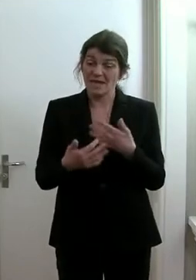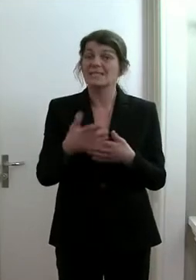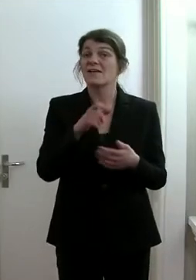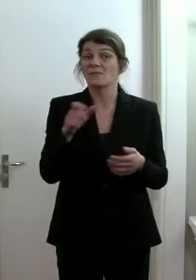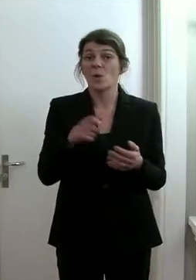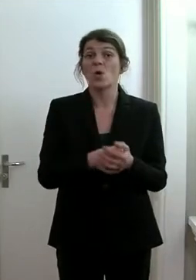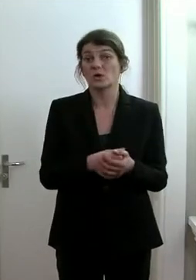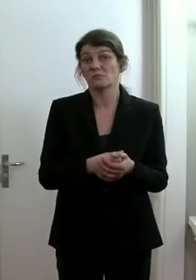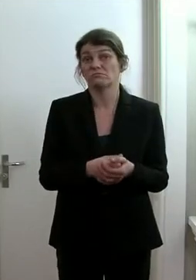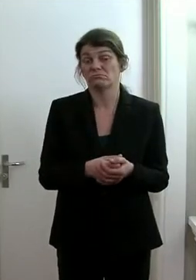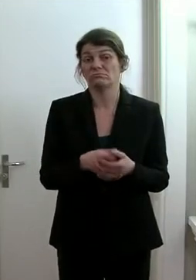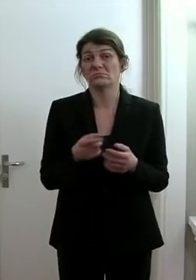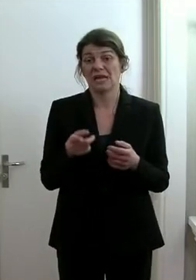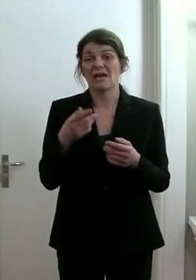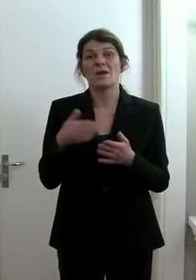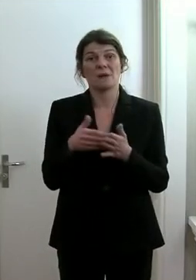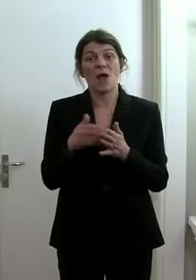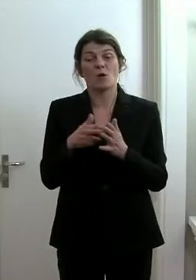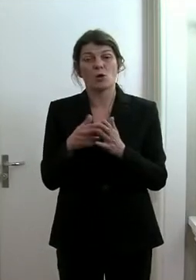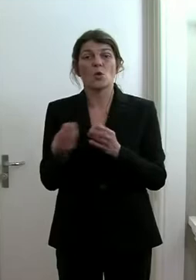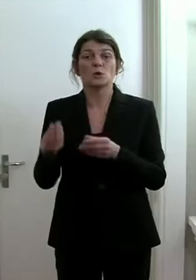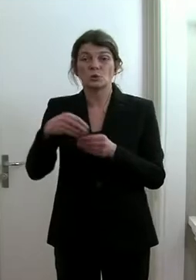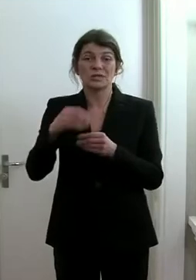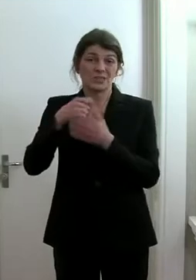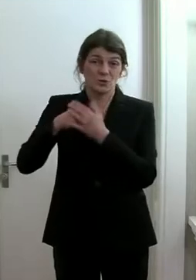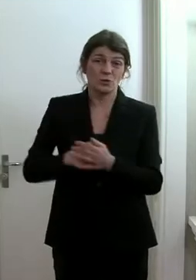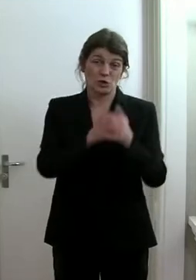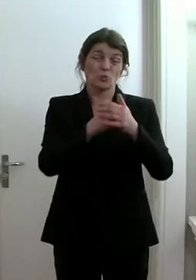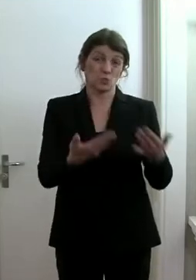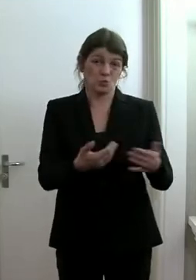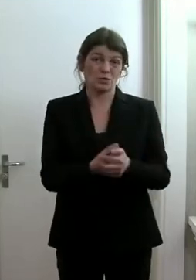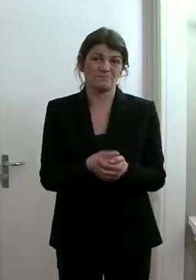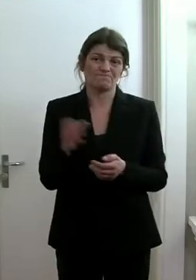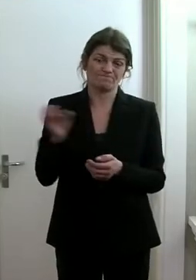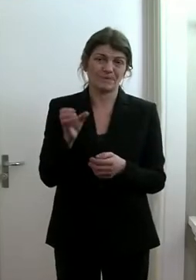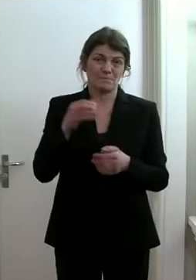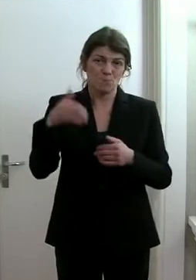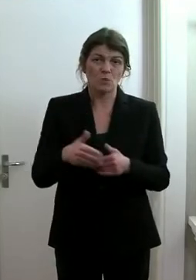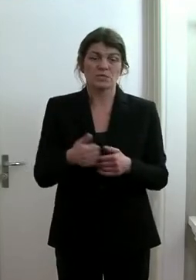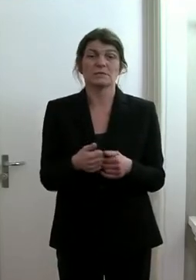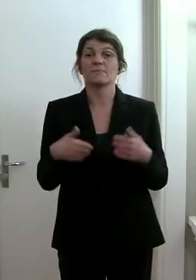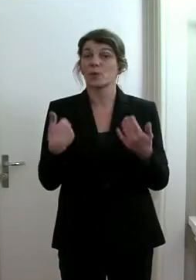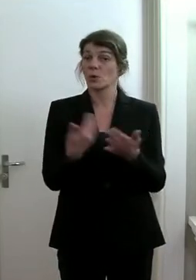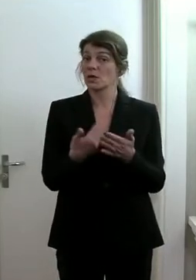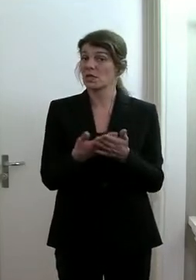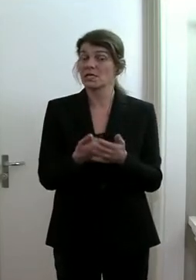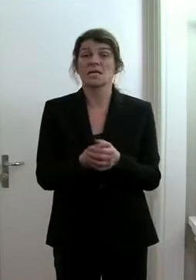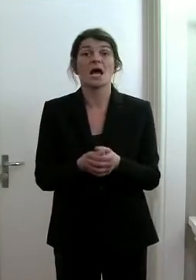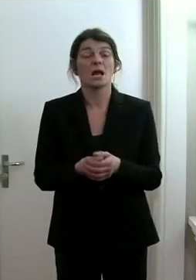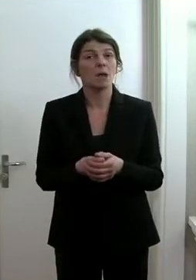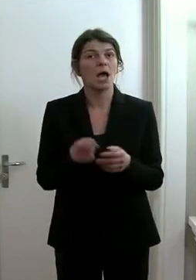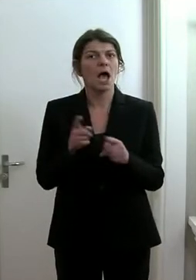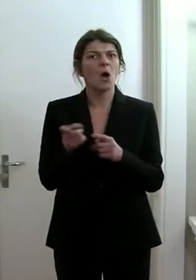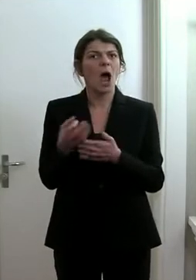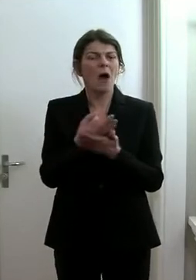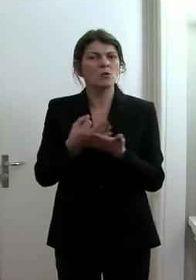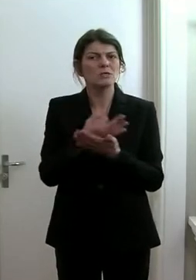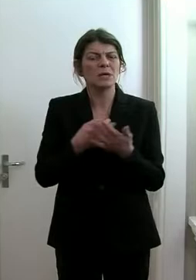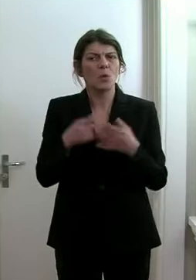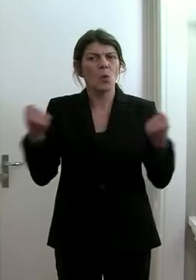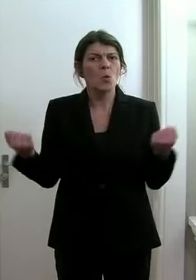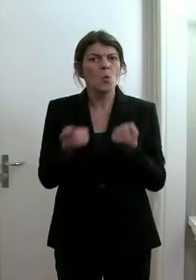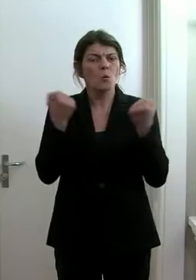Wochen zur Zusatzunterstützung gebraucht werden. Vor diesem Hintergrund werden die Ausbildungs und